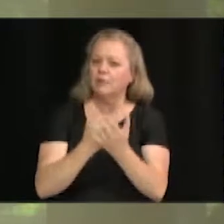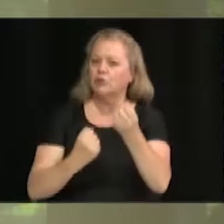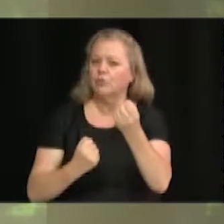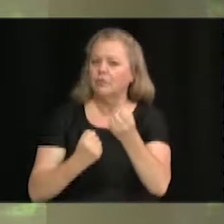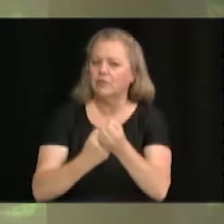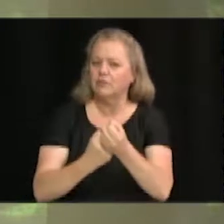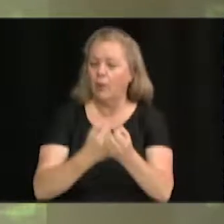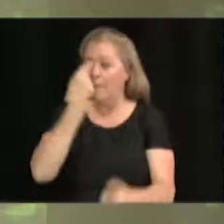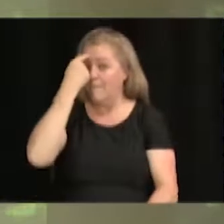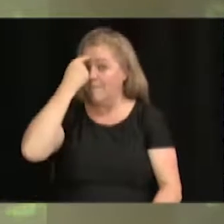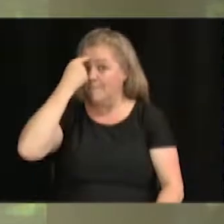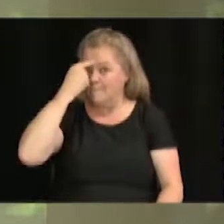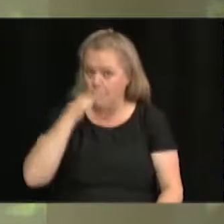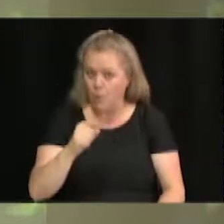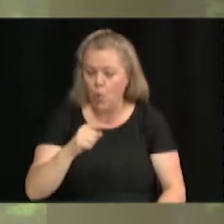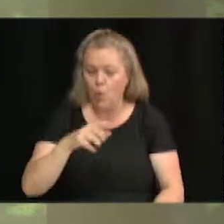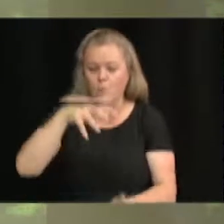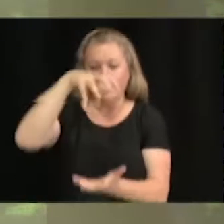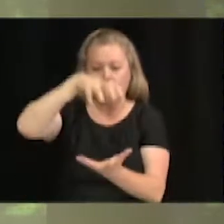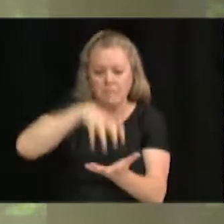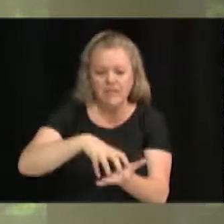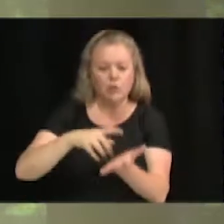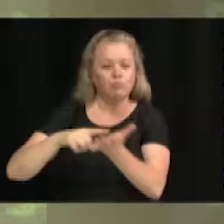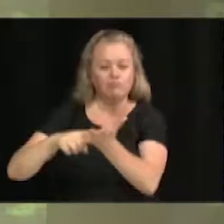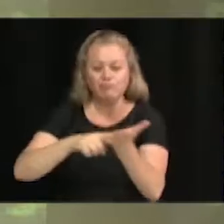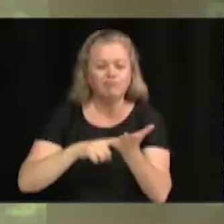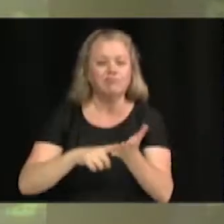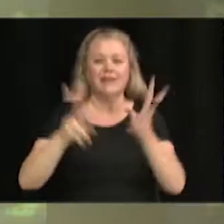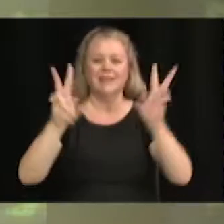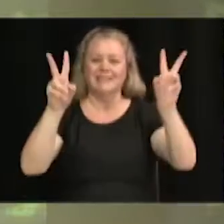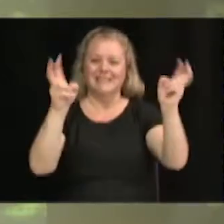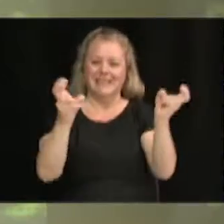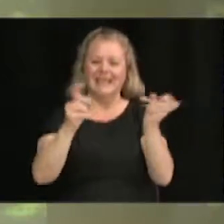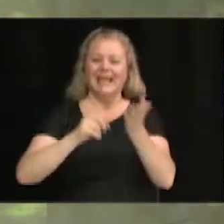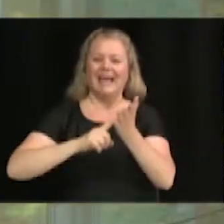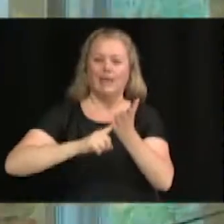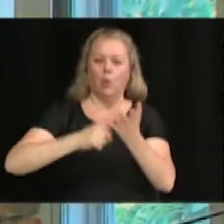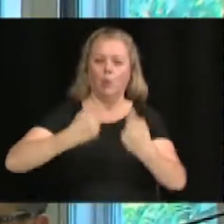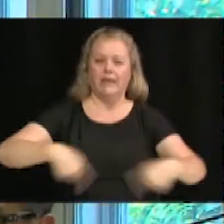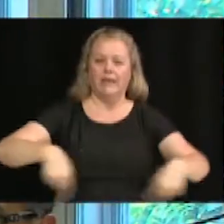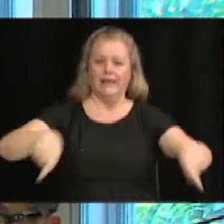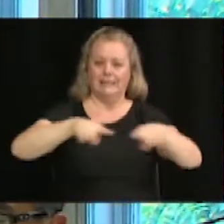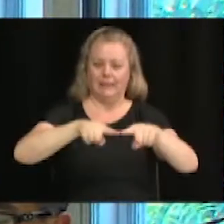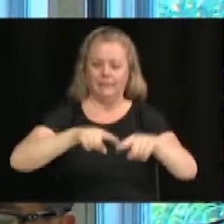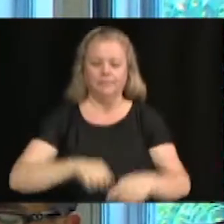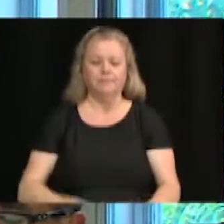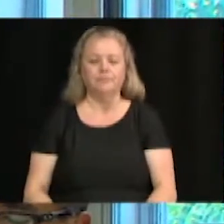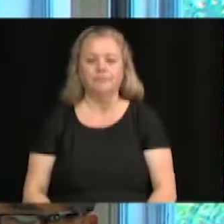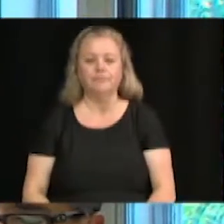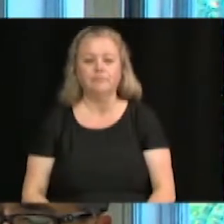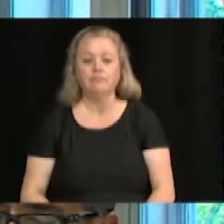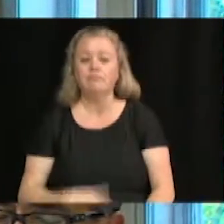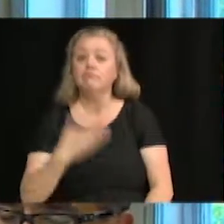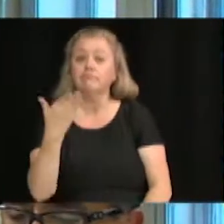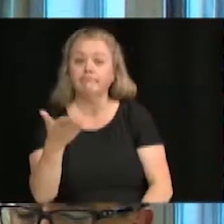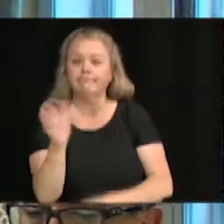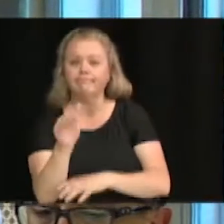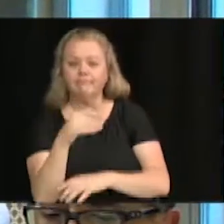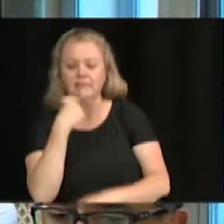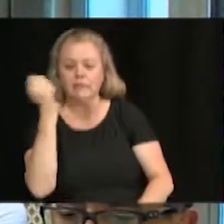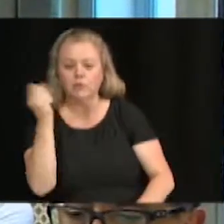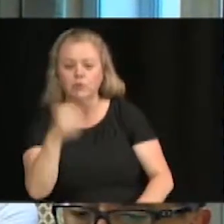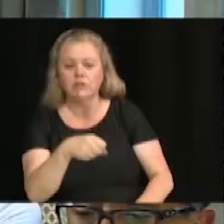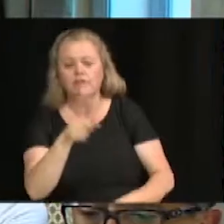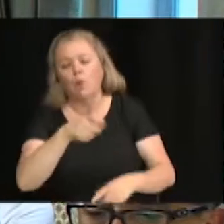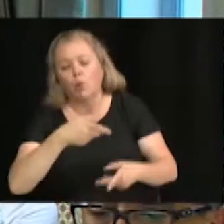rénovation résidentielle Rénault-Quartier. Voilà. Alors, c'est de procéder à l'autorisation et à la signature